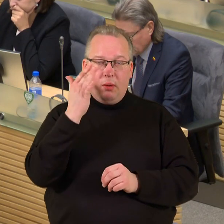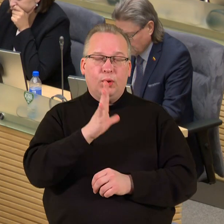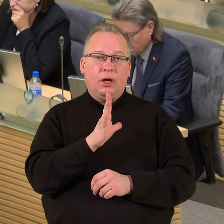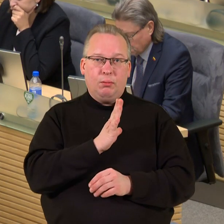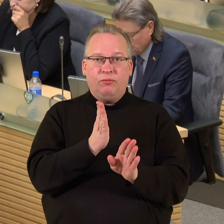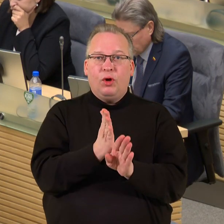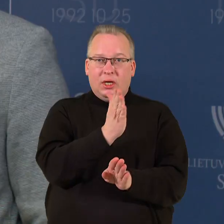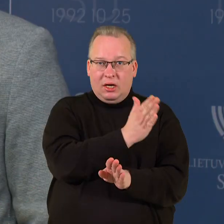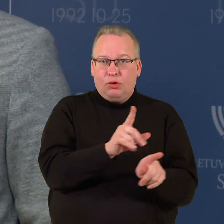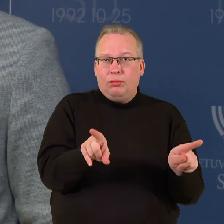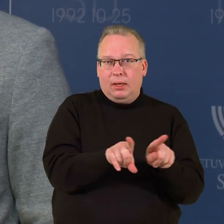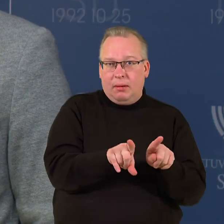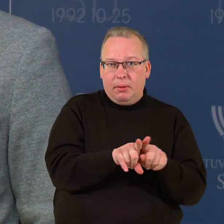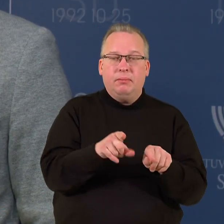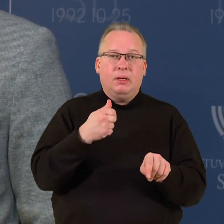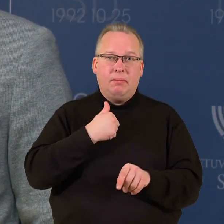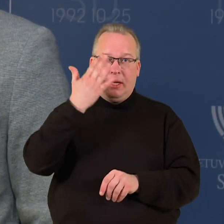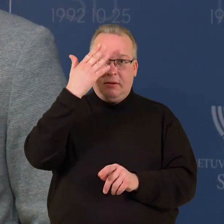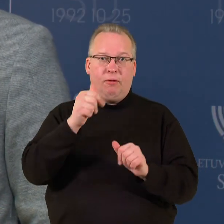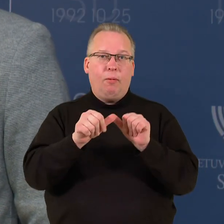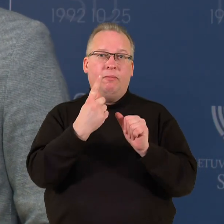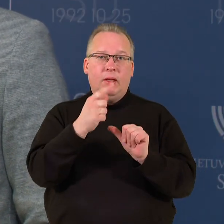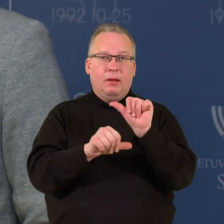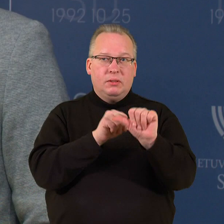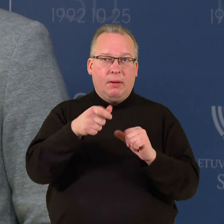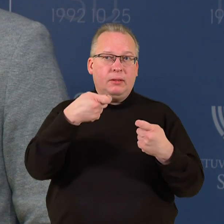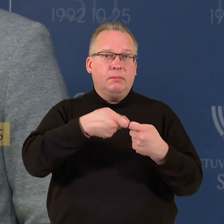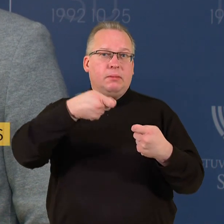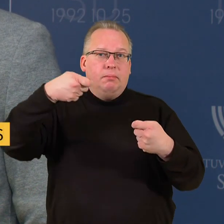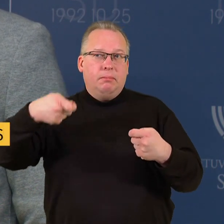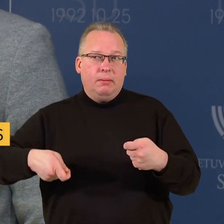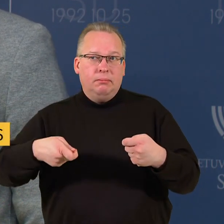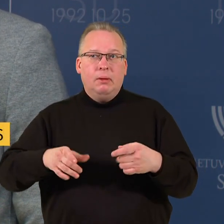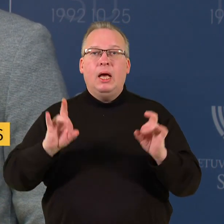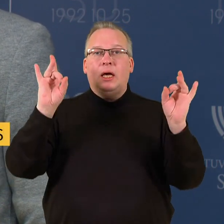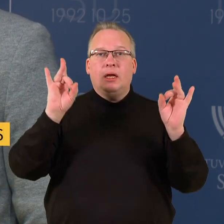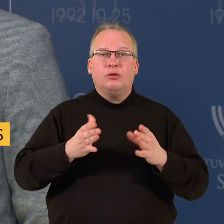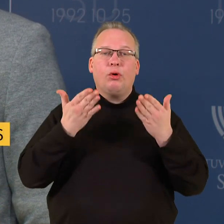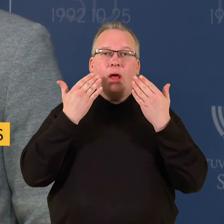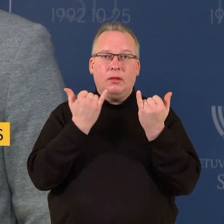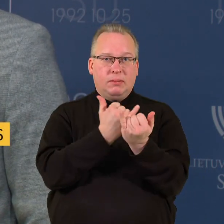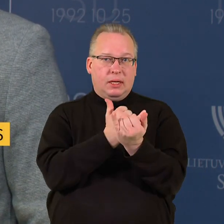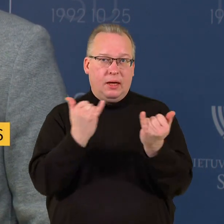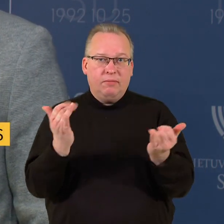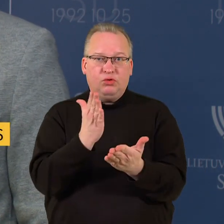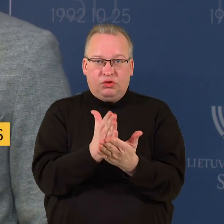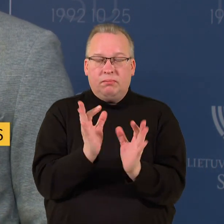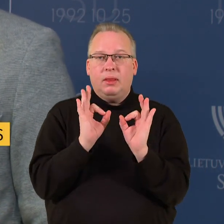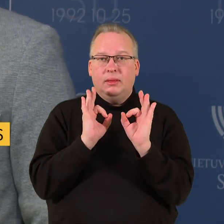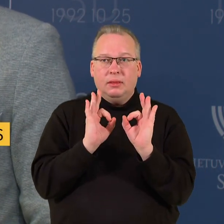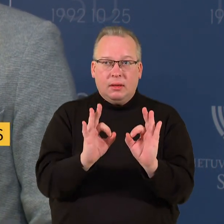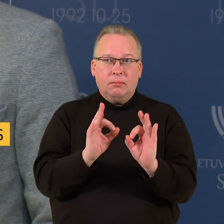tokia, nu mes tikim ir manom, kad metams pratesti restoranams lengvatą yra teisingas